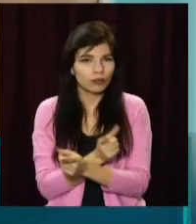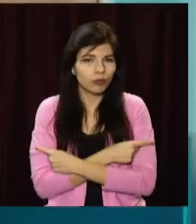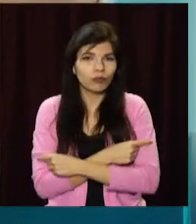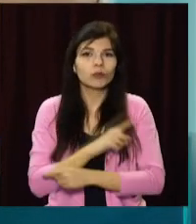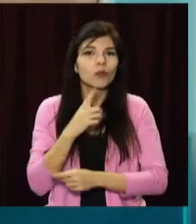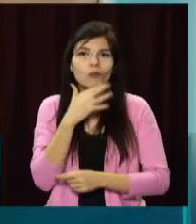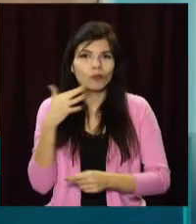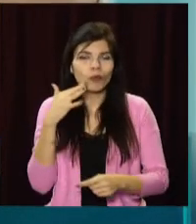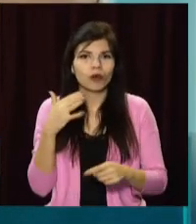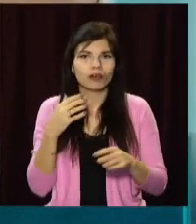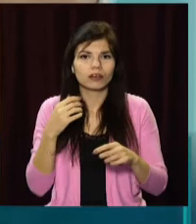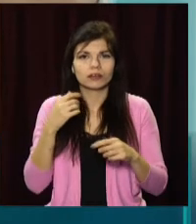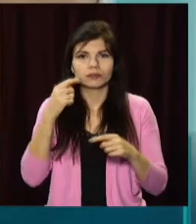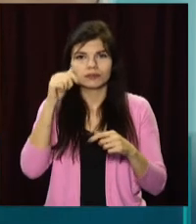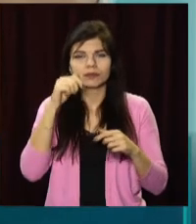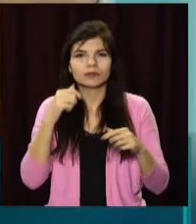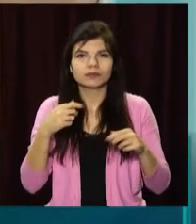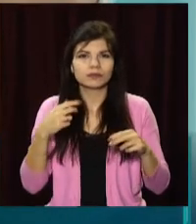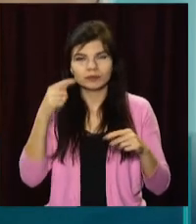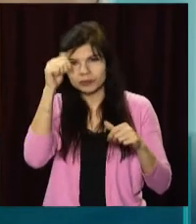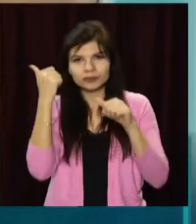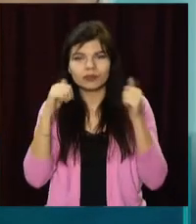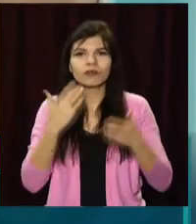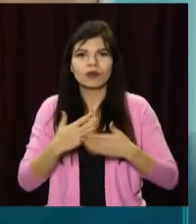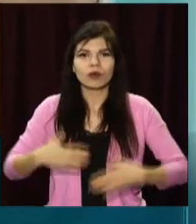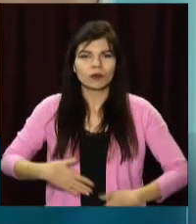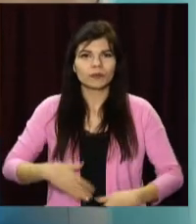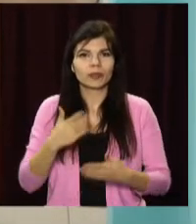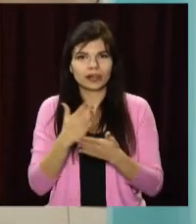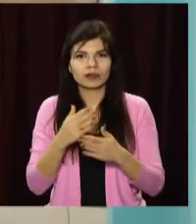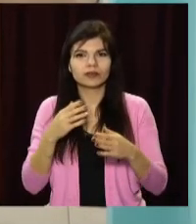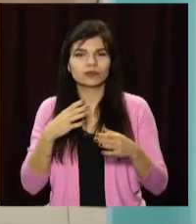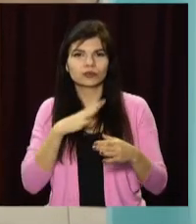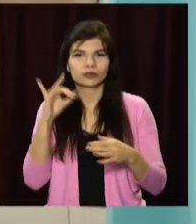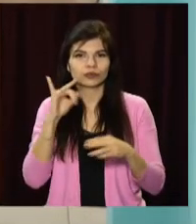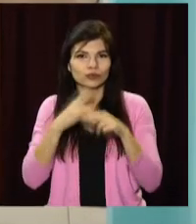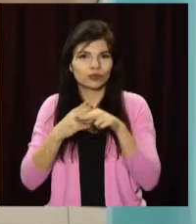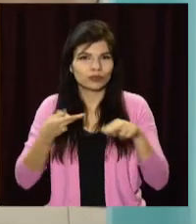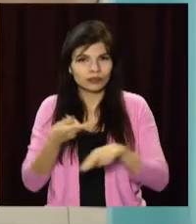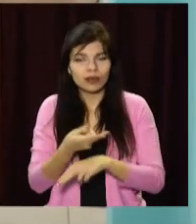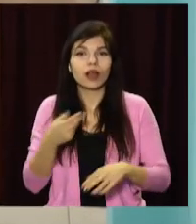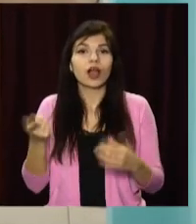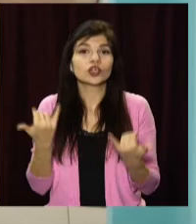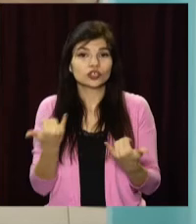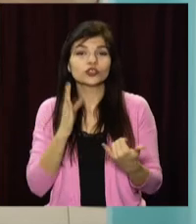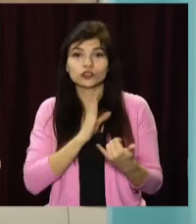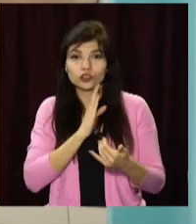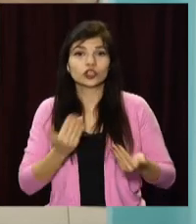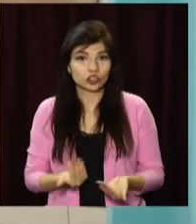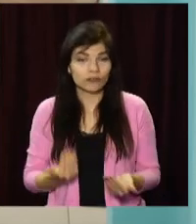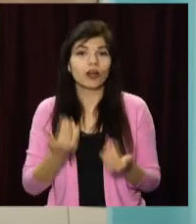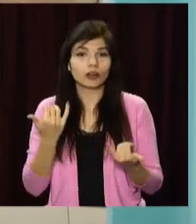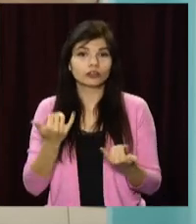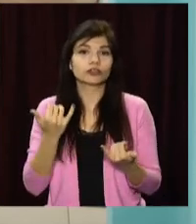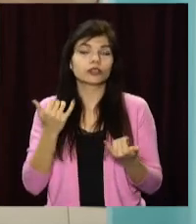ліжка. Звісно, вона ослаблена, тому що багато травм, забоїв. У неї забої тулуба, забої верхніх